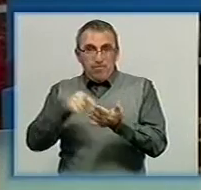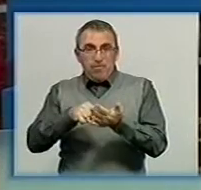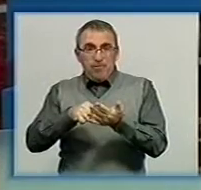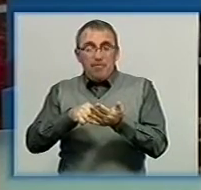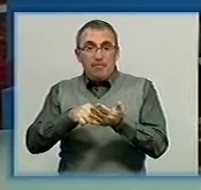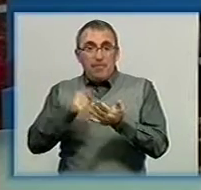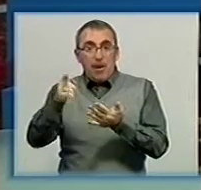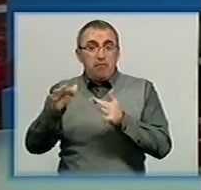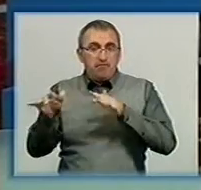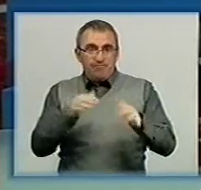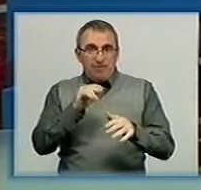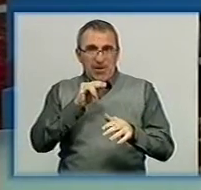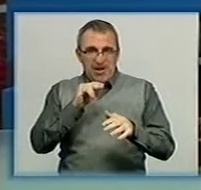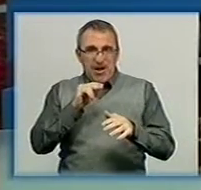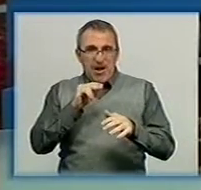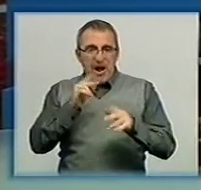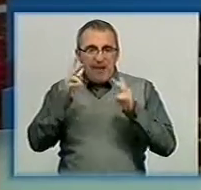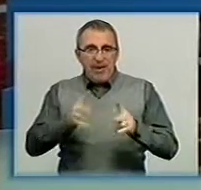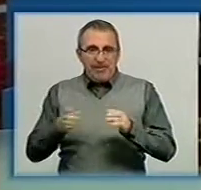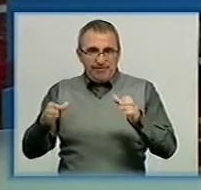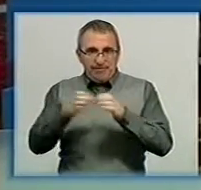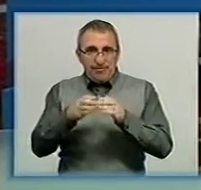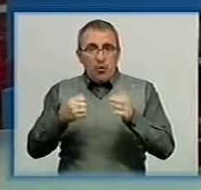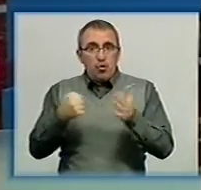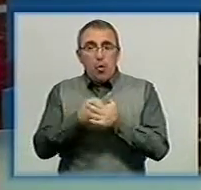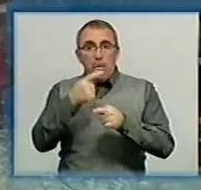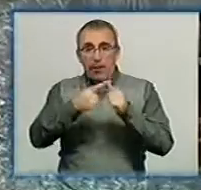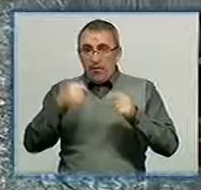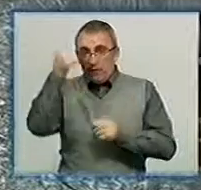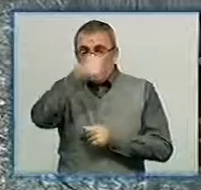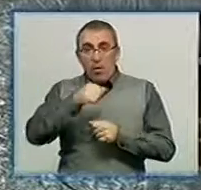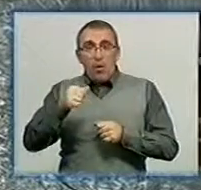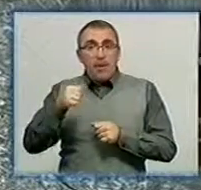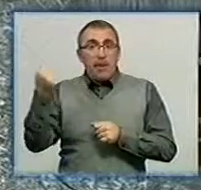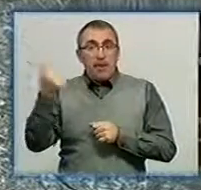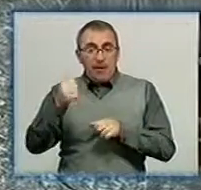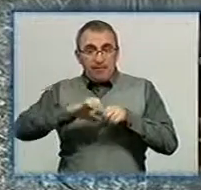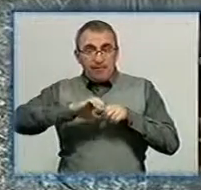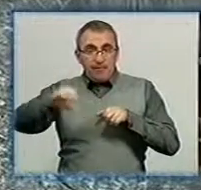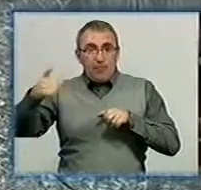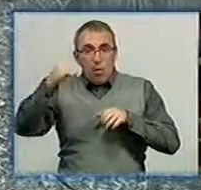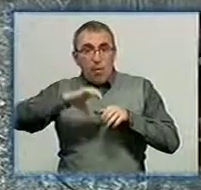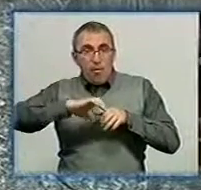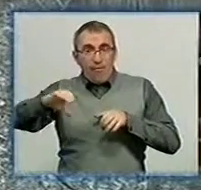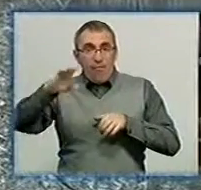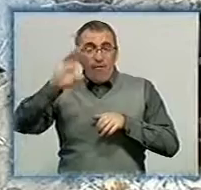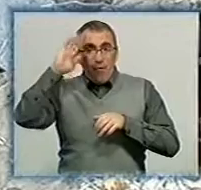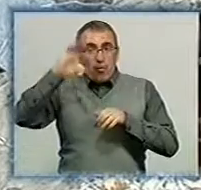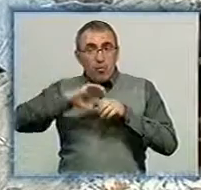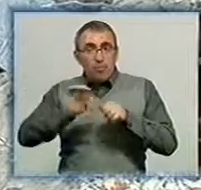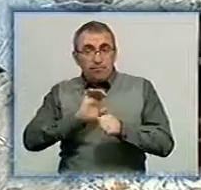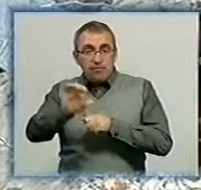там працює аварійна бригада і воду обіцяють дати до опівночі. Порив стався у неділю ввечері на одному із майстральних водоводів, який